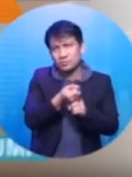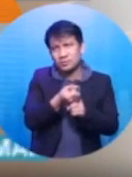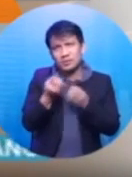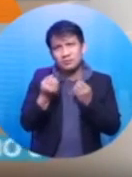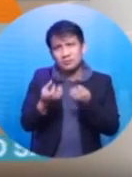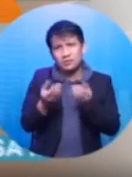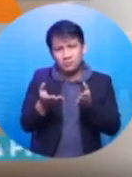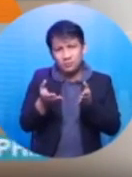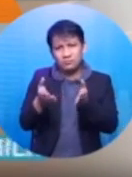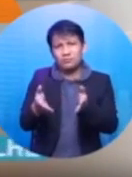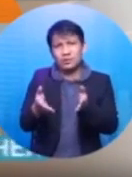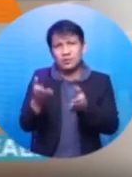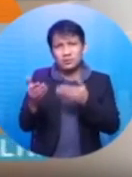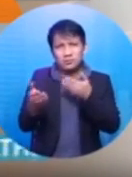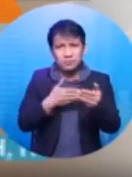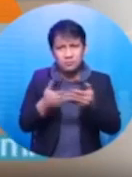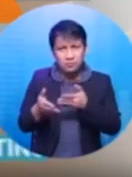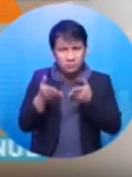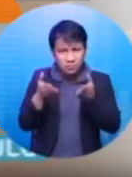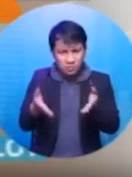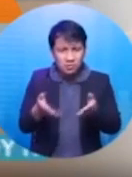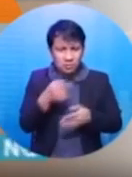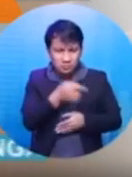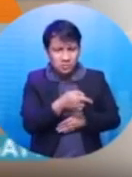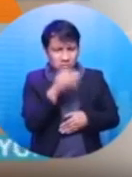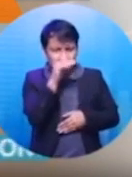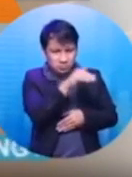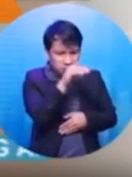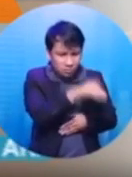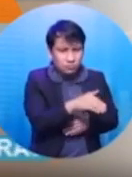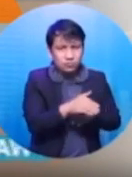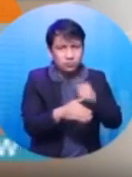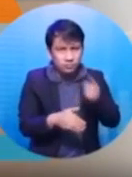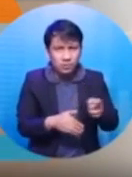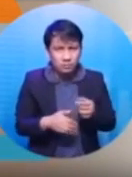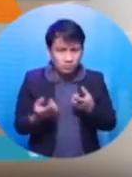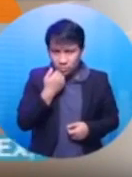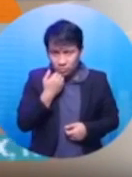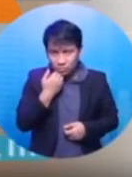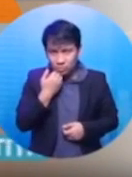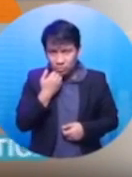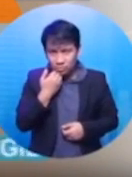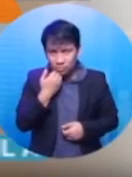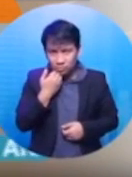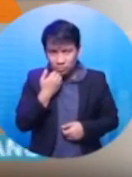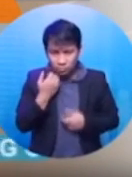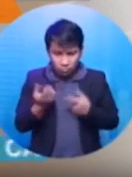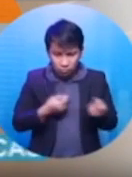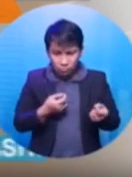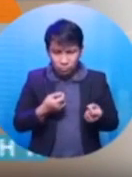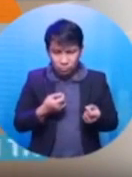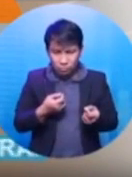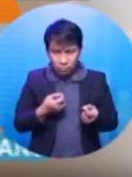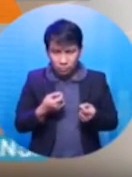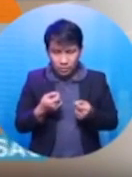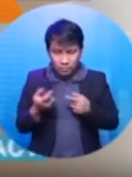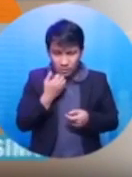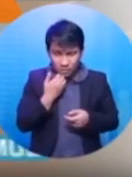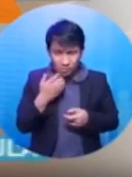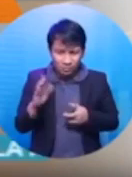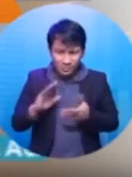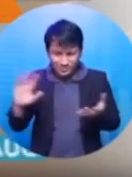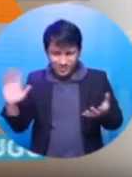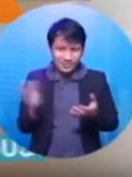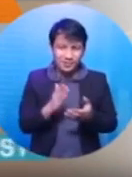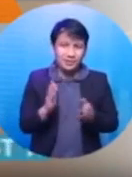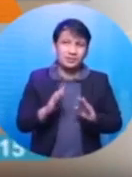Marami naman po pamamaraan para sawayin yung anak natin na hindi gumagawa ng tama. Huwag po natin pagbuhatan ng kamay.